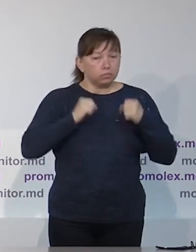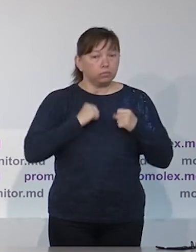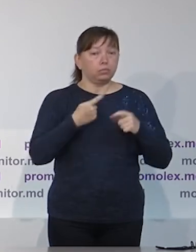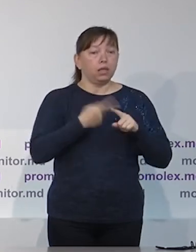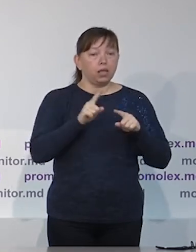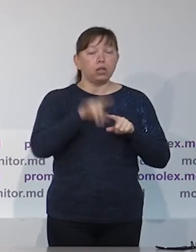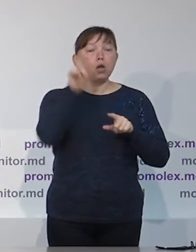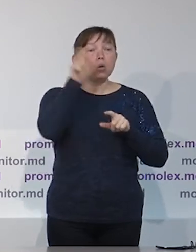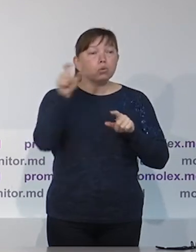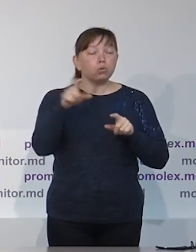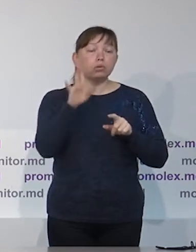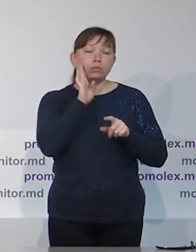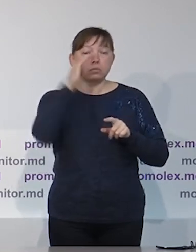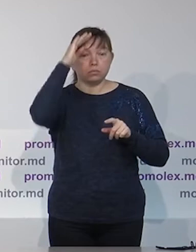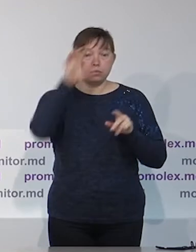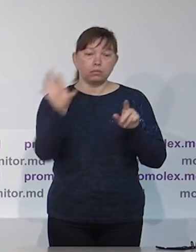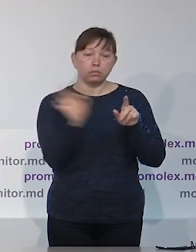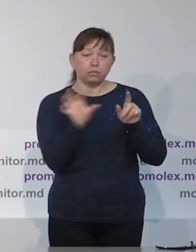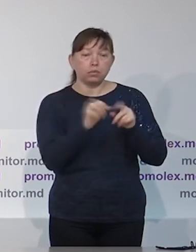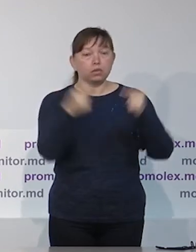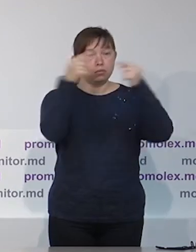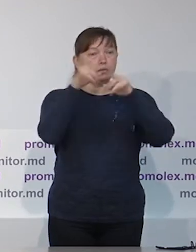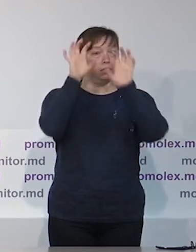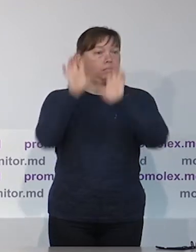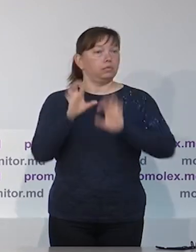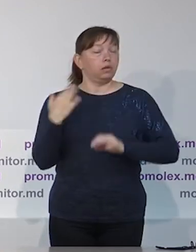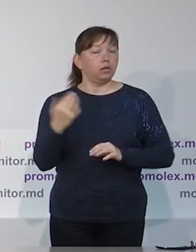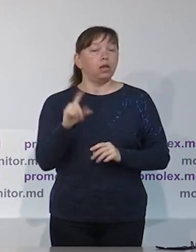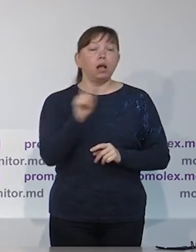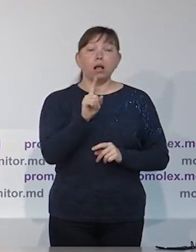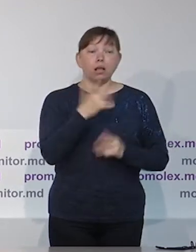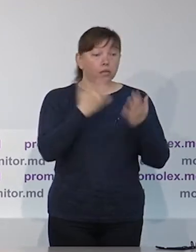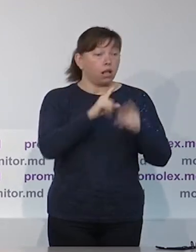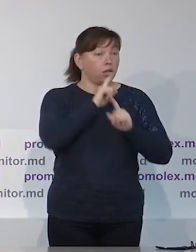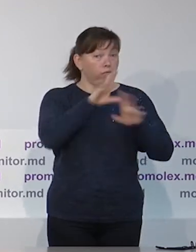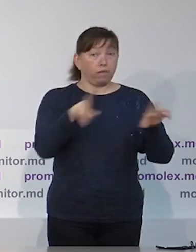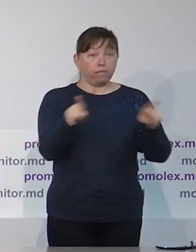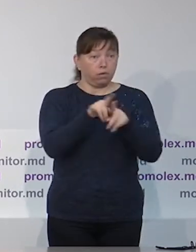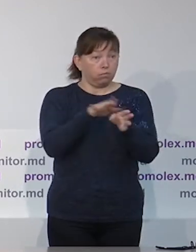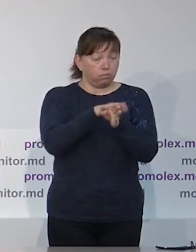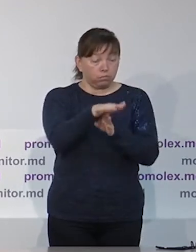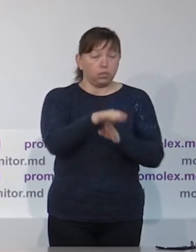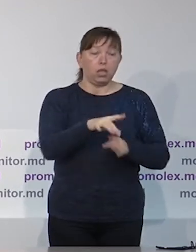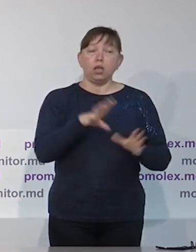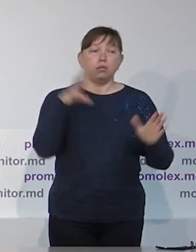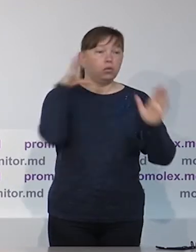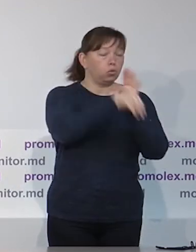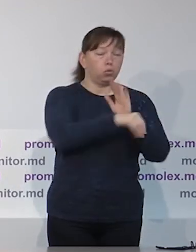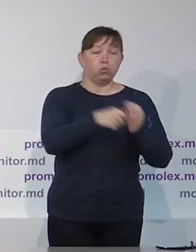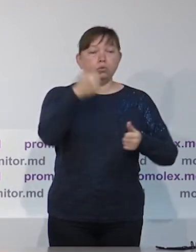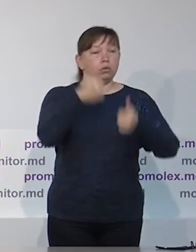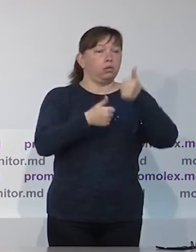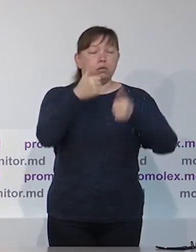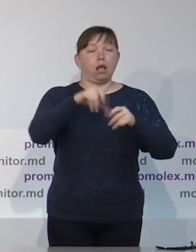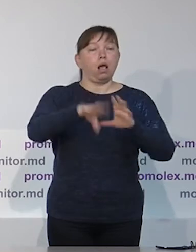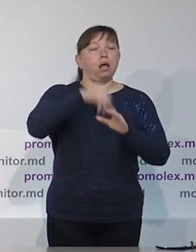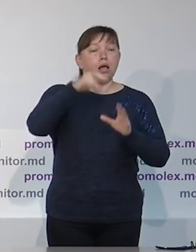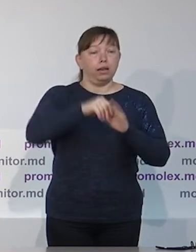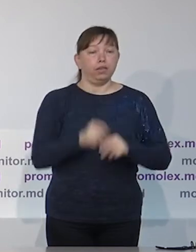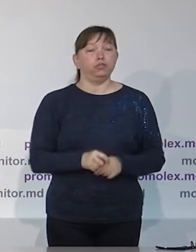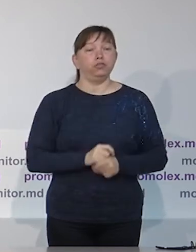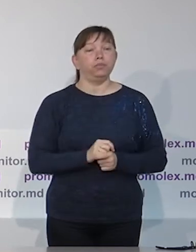выполнить это условие, иначе их могут не зарегистрировать. Также за последний